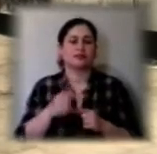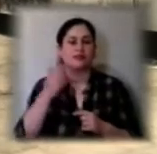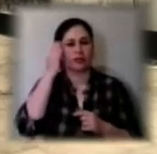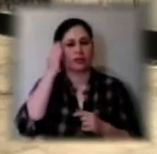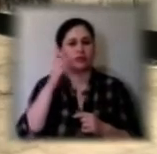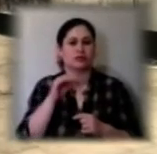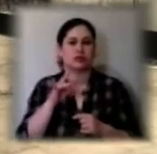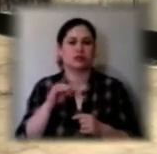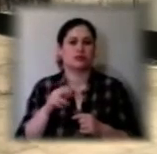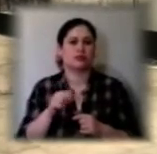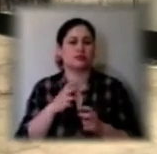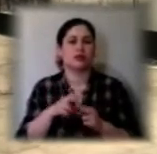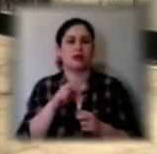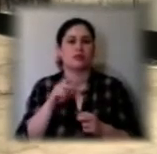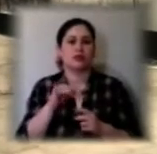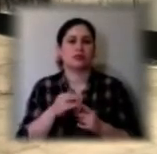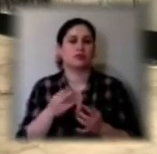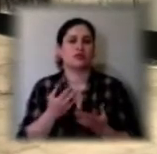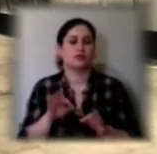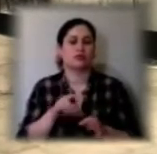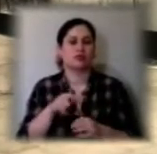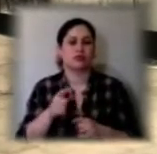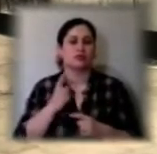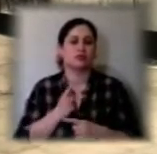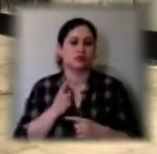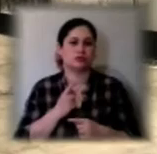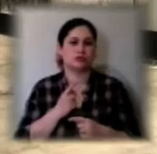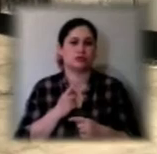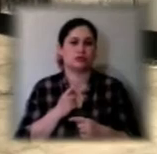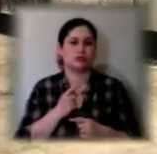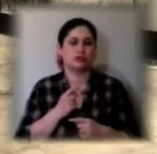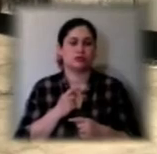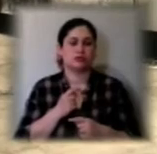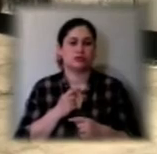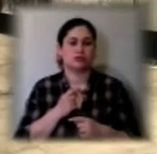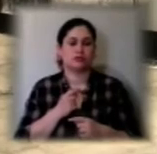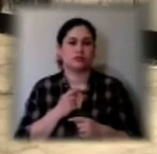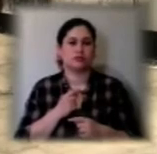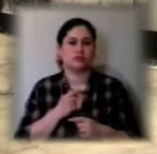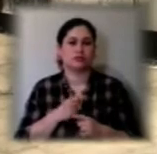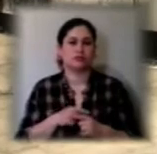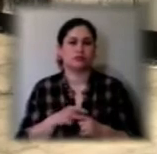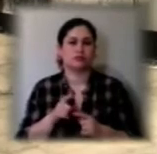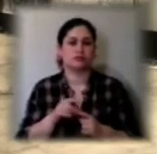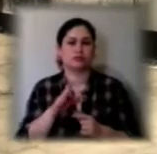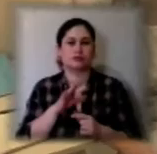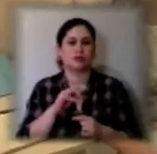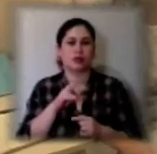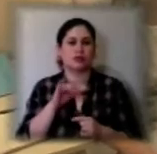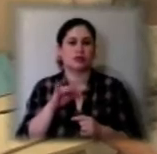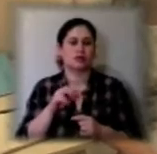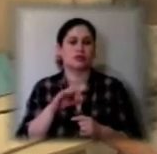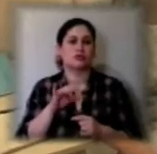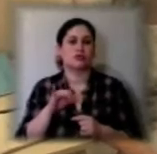епілепсія, які не дозволяють їм служити в повному. Вони непридатні до строкової служби.